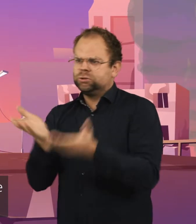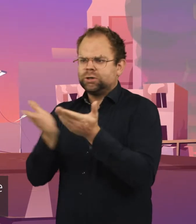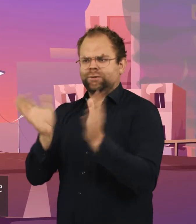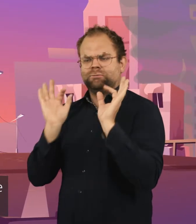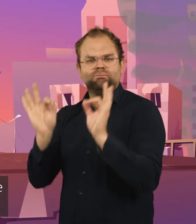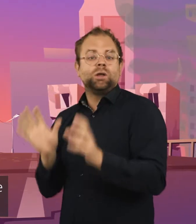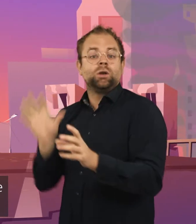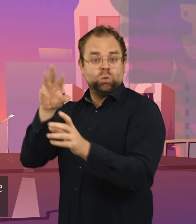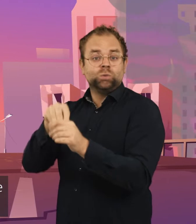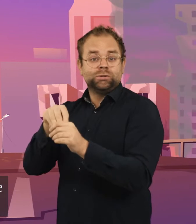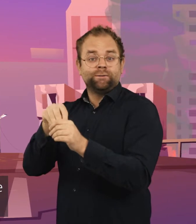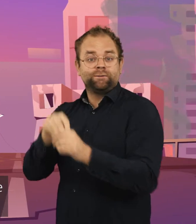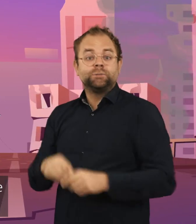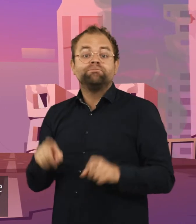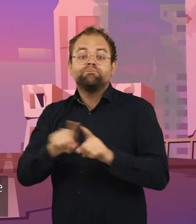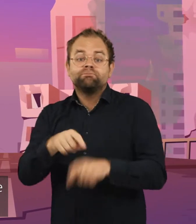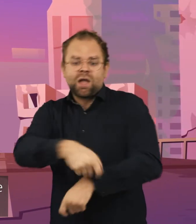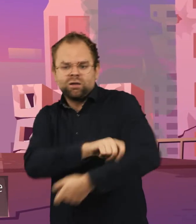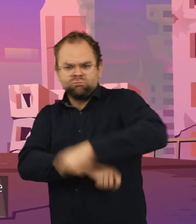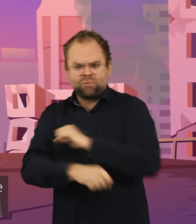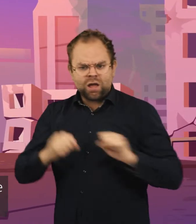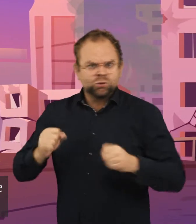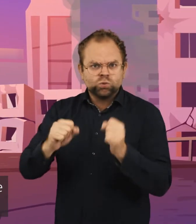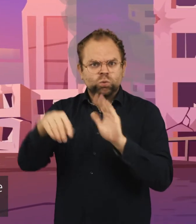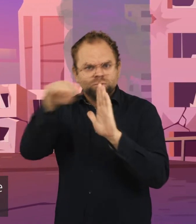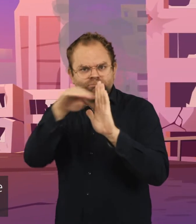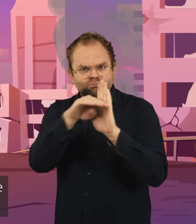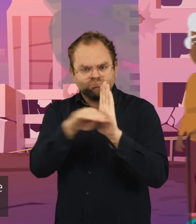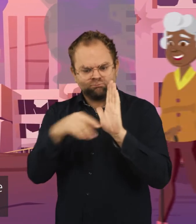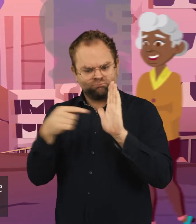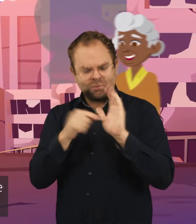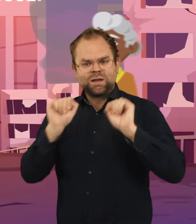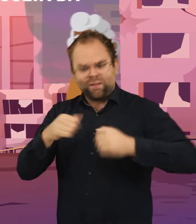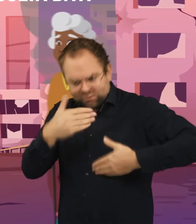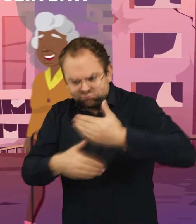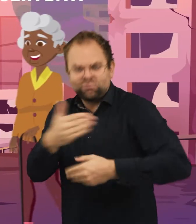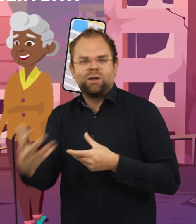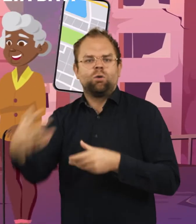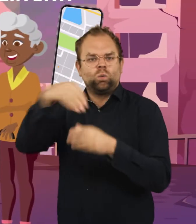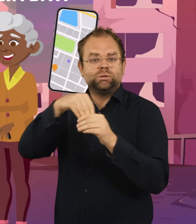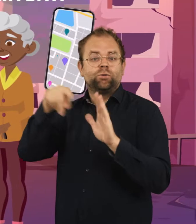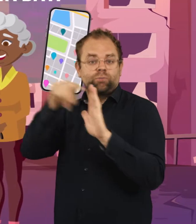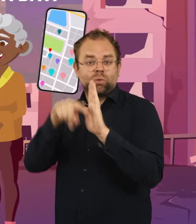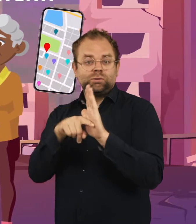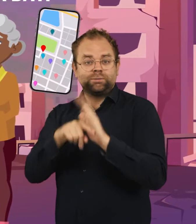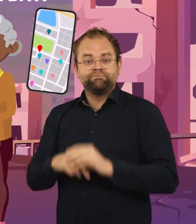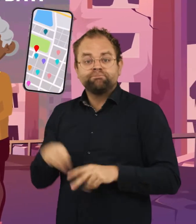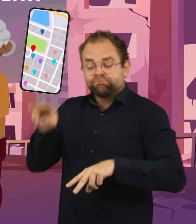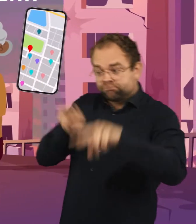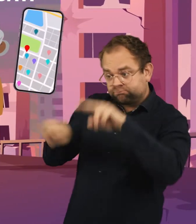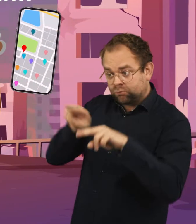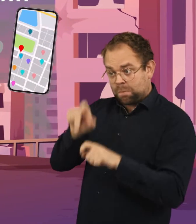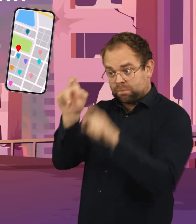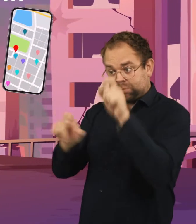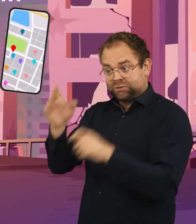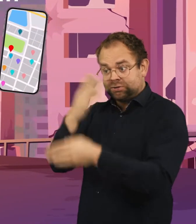Individuare le azioni chiave che devono essere realizzate per politiche e pratiche inclusive. Sostenere la raccolta di dati e monitorare